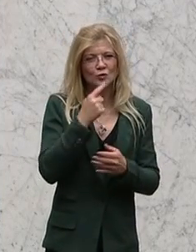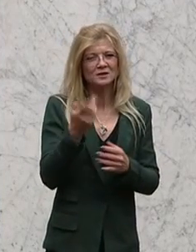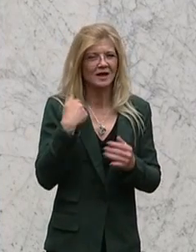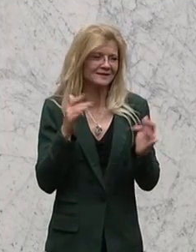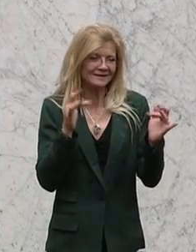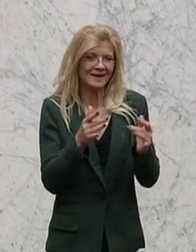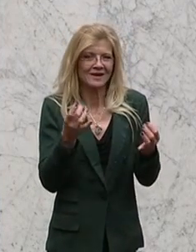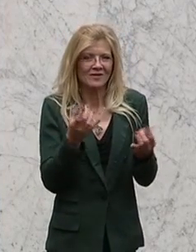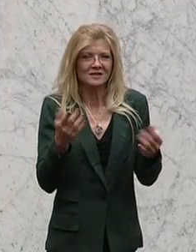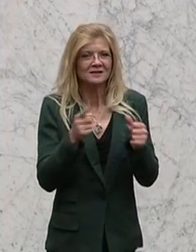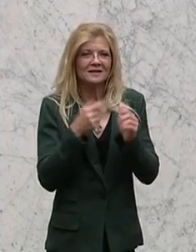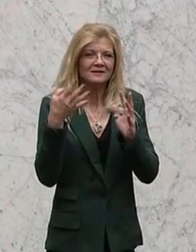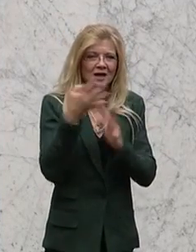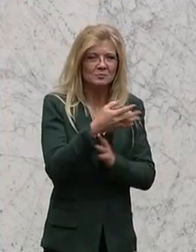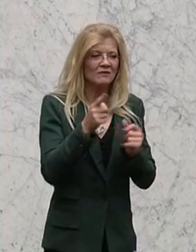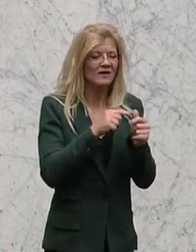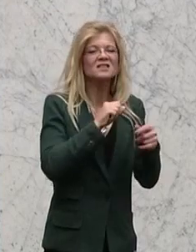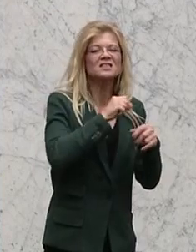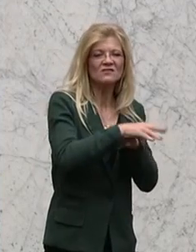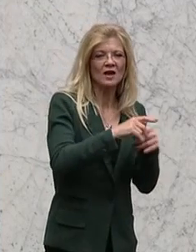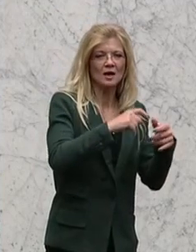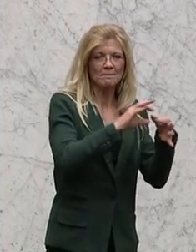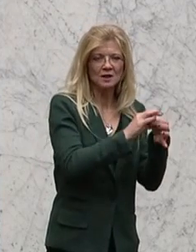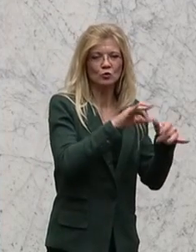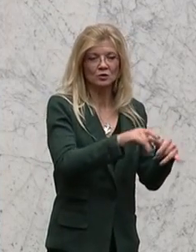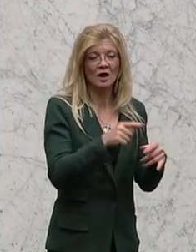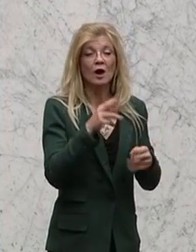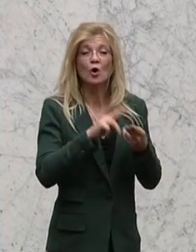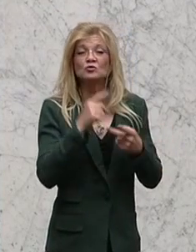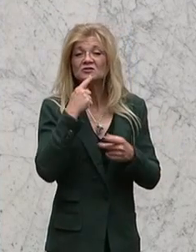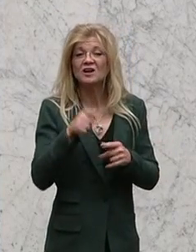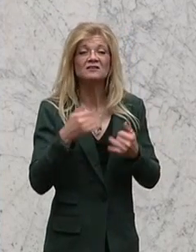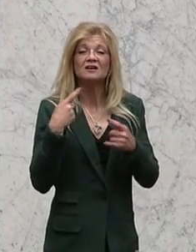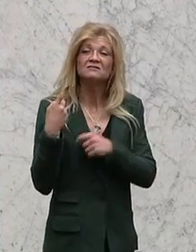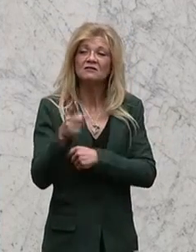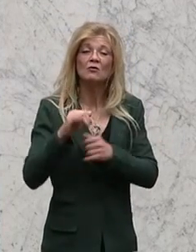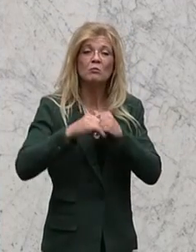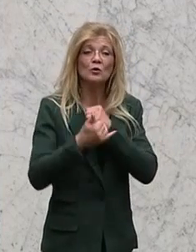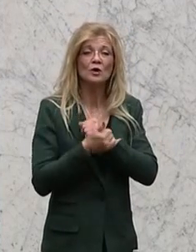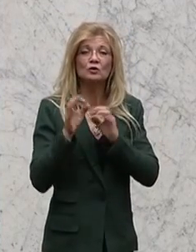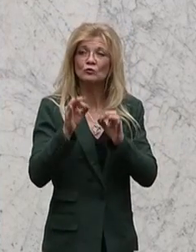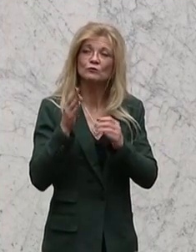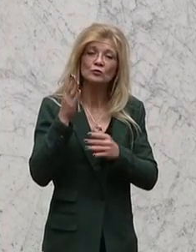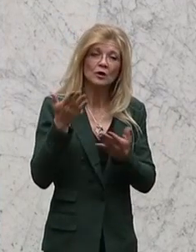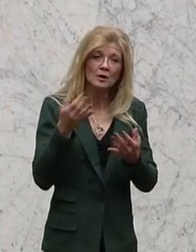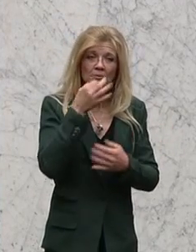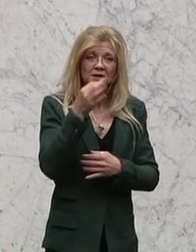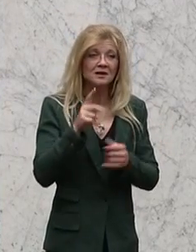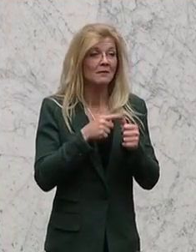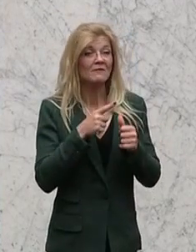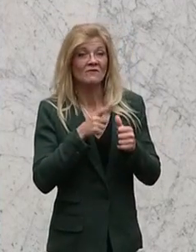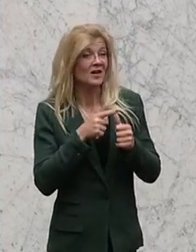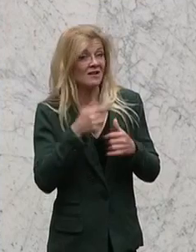es eine Zweckbindung gibt und das Ganze den Titel Nachhaltige Projekte trägt, aber man nicht weiß, was es genau ist, besteht immer der